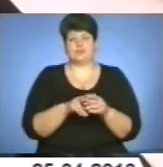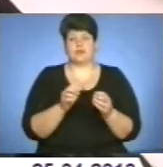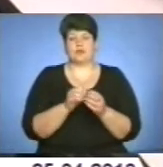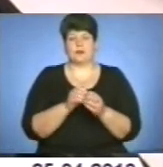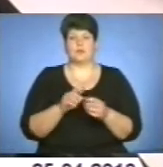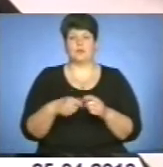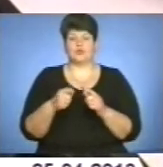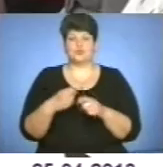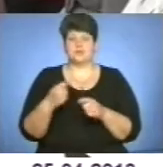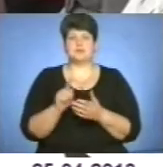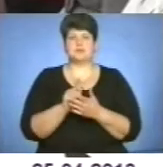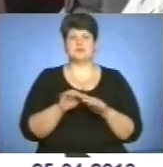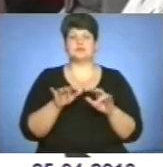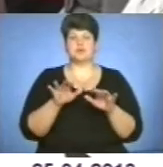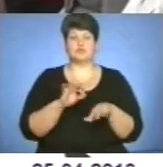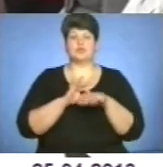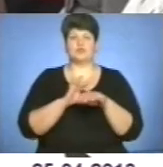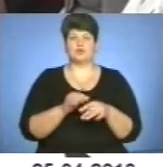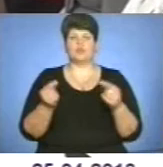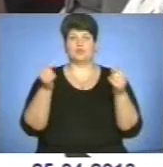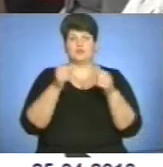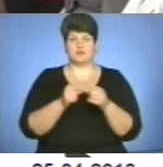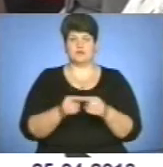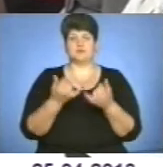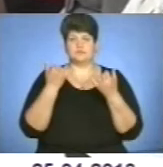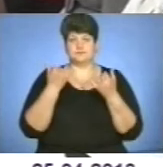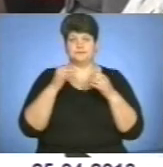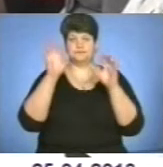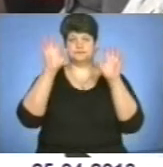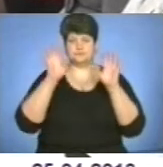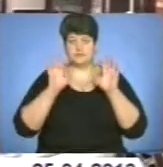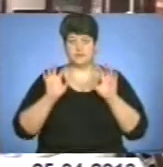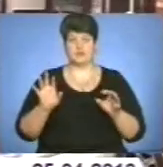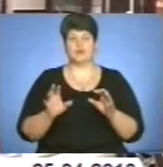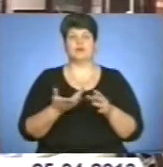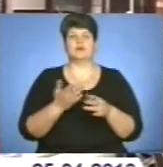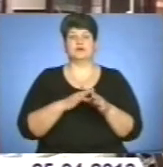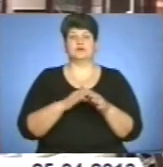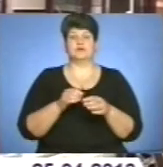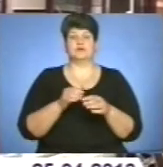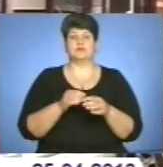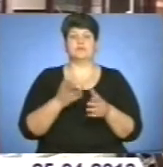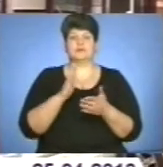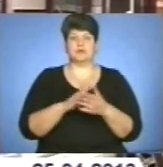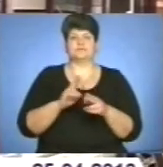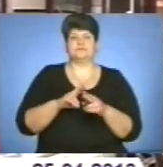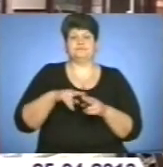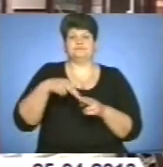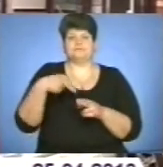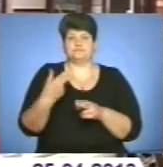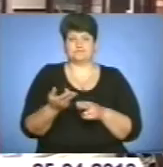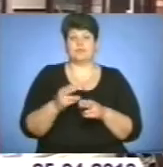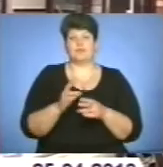справи із зауваженнями проводяться у відповідність до чинного законодавства. Вживають заходи щодо відшкодування виявлених переплат та